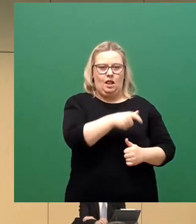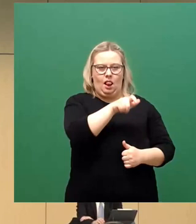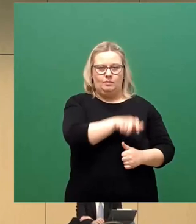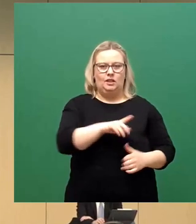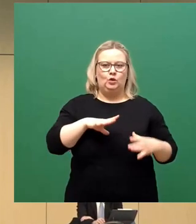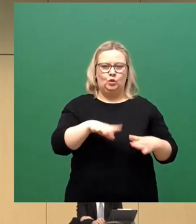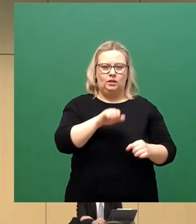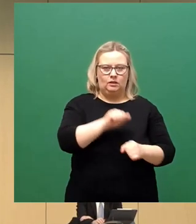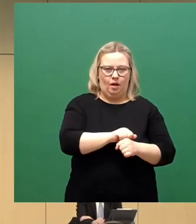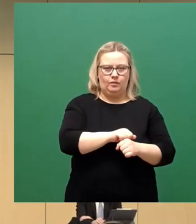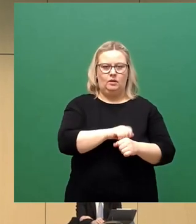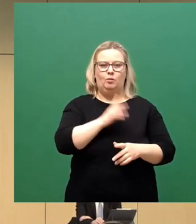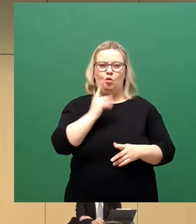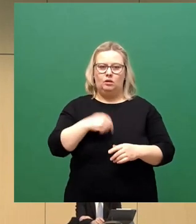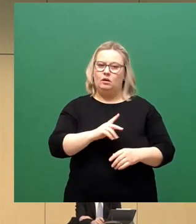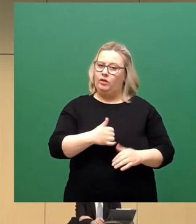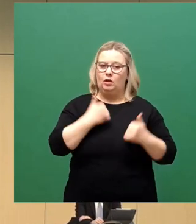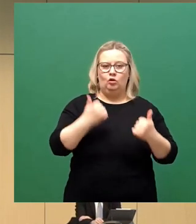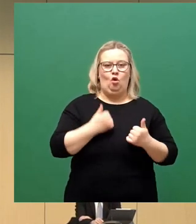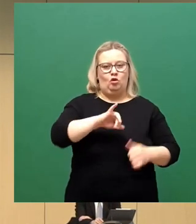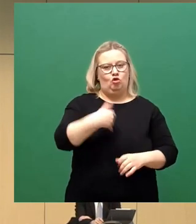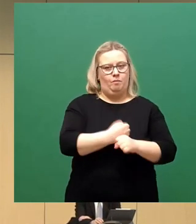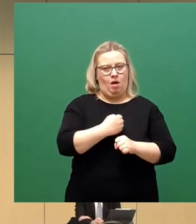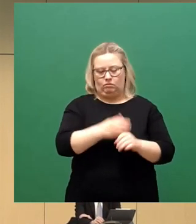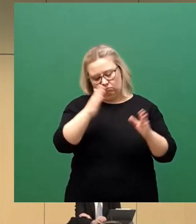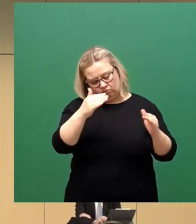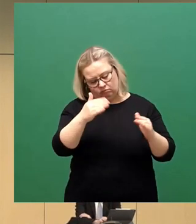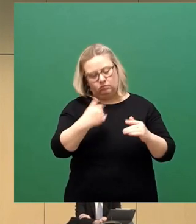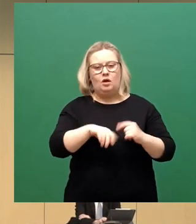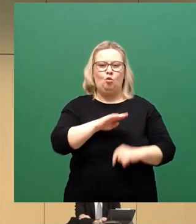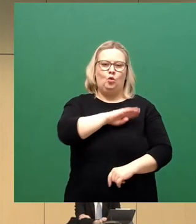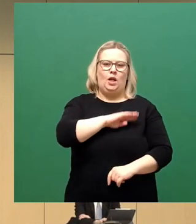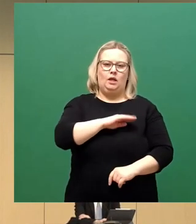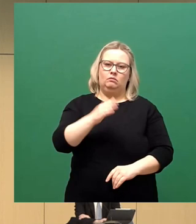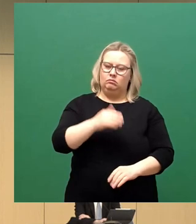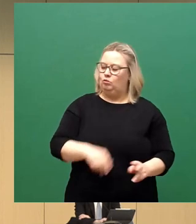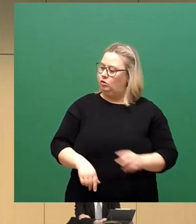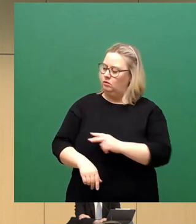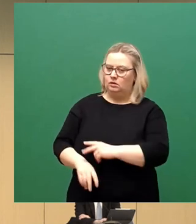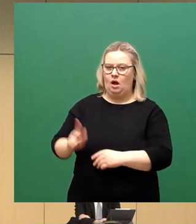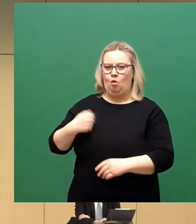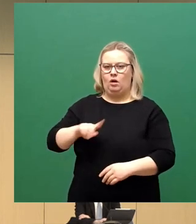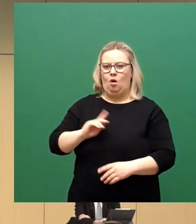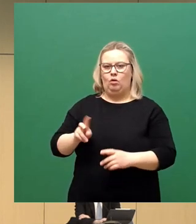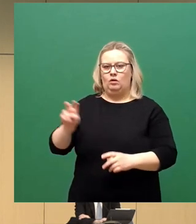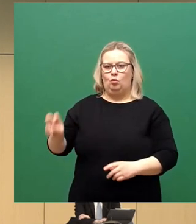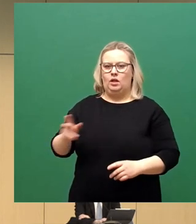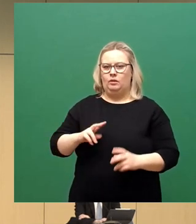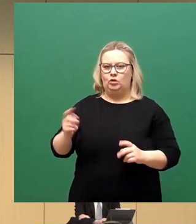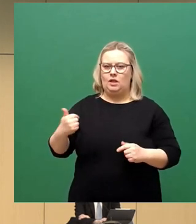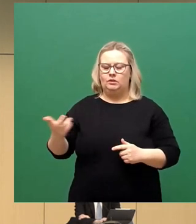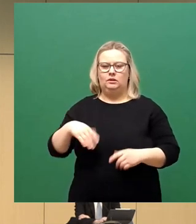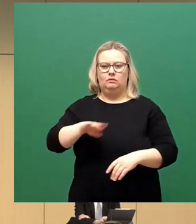außerordentlich einen tollen Job dort machen, gelobt von den Kollegen. Kollege Sittl, der alle seine Kollegen einsetzt, im